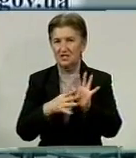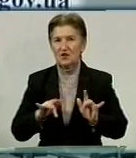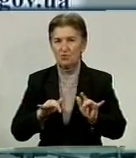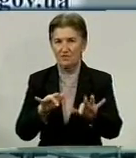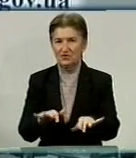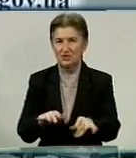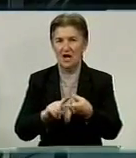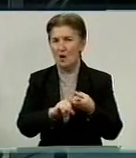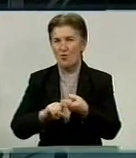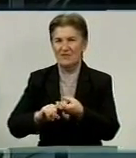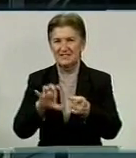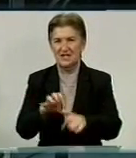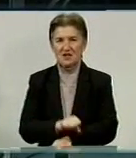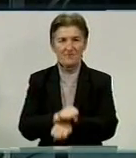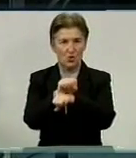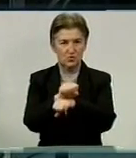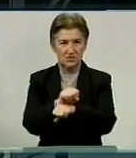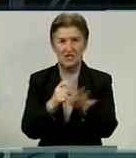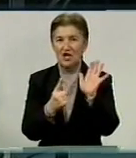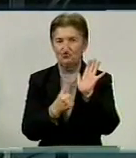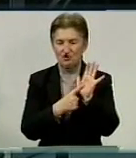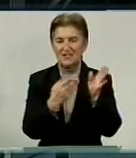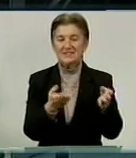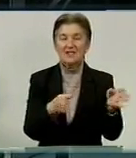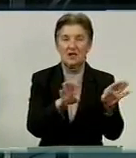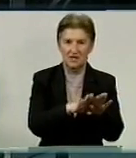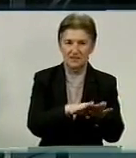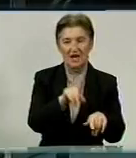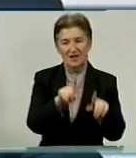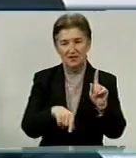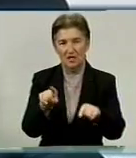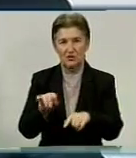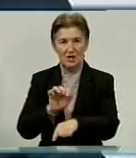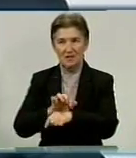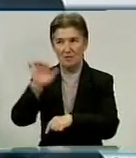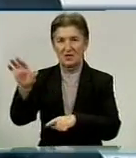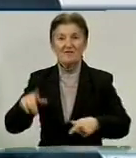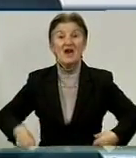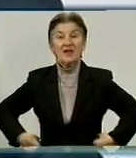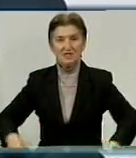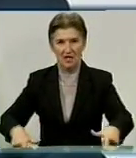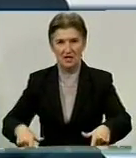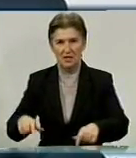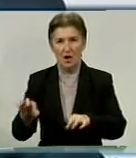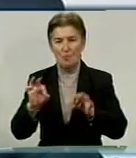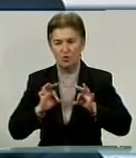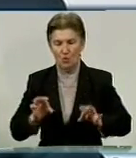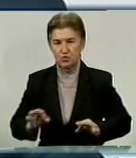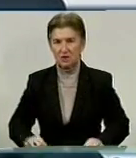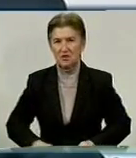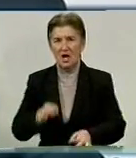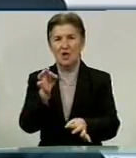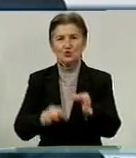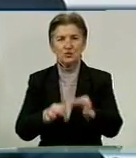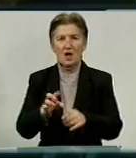пов'язаних з Революцією Гідності. Шість з них закриті, деякі направлені до Генеральної прокуратури та в інші регіони. Зокрема, справа судді